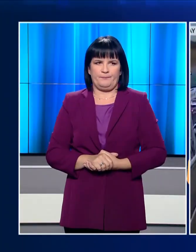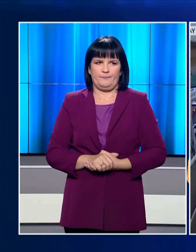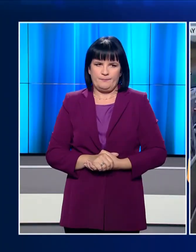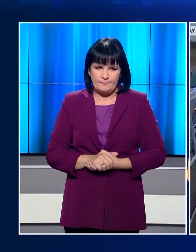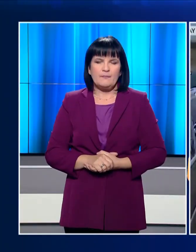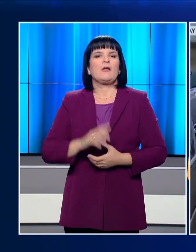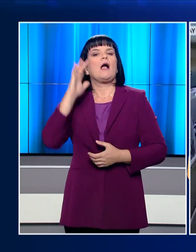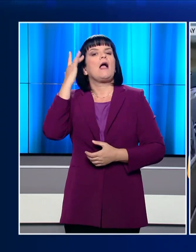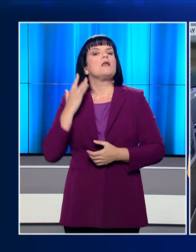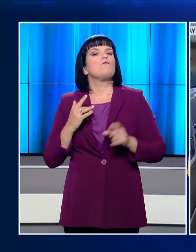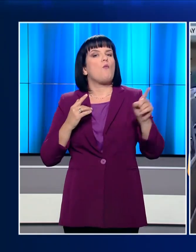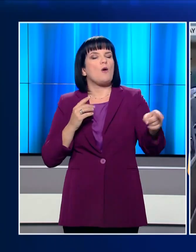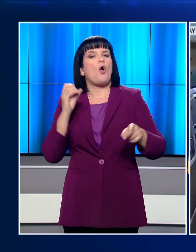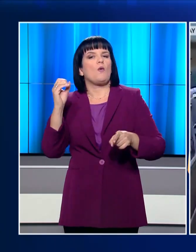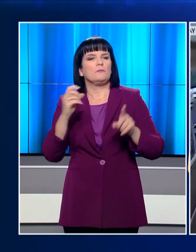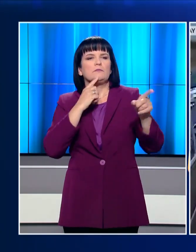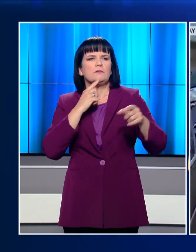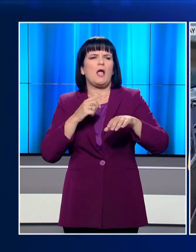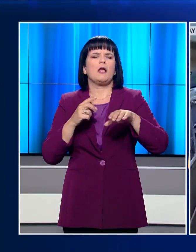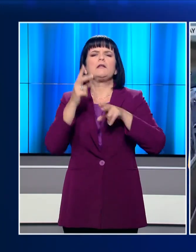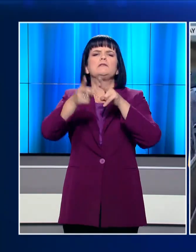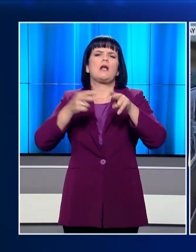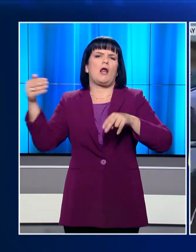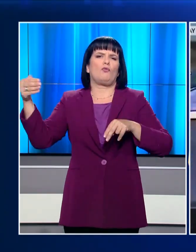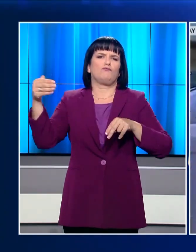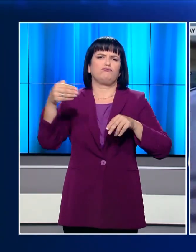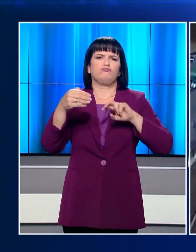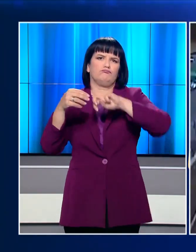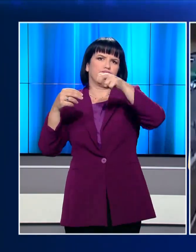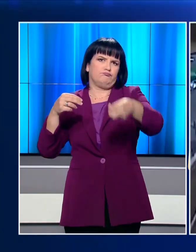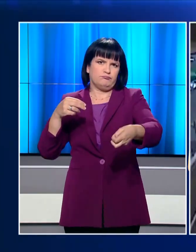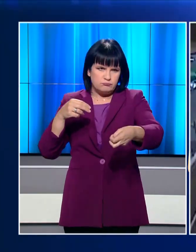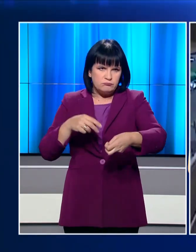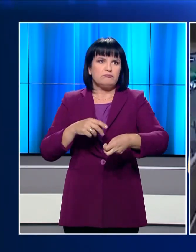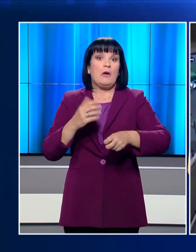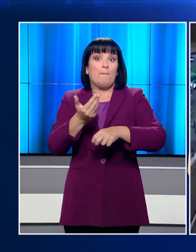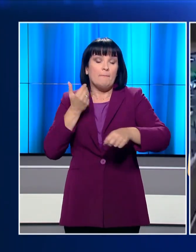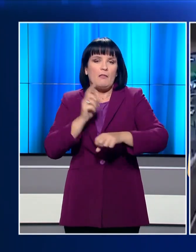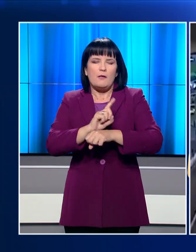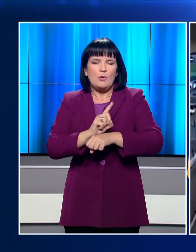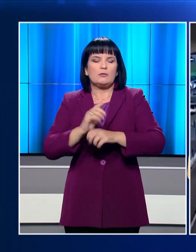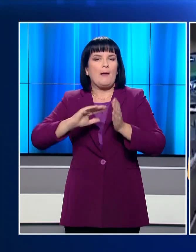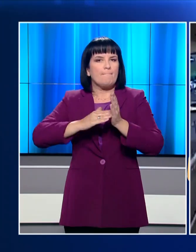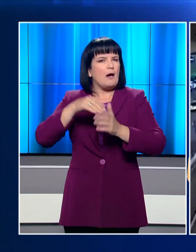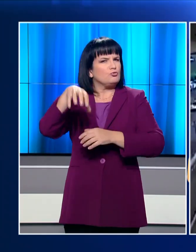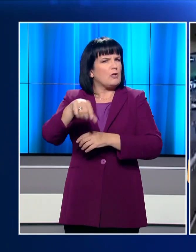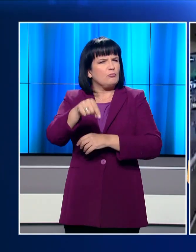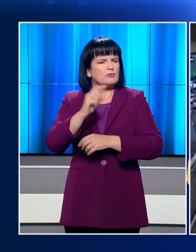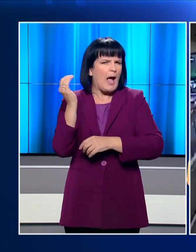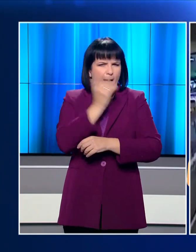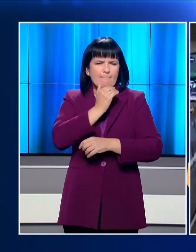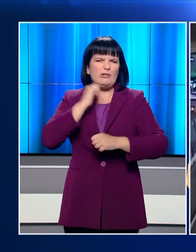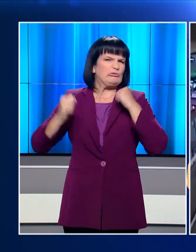Στο όγκλαν της Καλιφόρνια ένας άντρας πέφτει στις ράγες διερχόμενου τρένου. Δευτερόλεπτα πριν περάσει ο σειρμός ένας υπάλληλος του σταθμού με